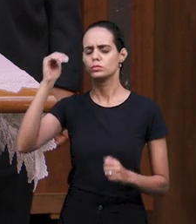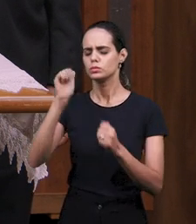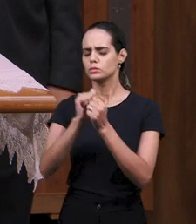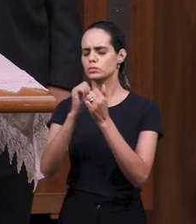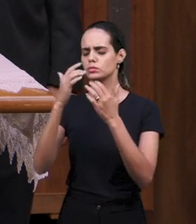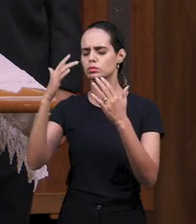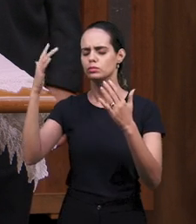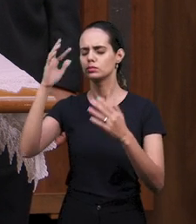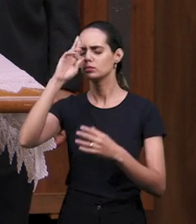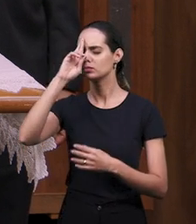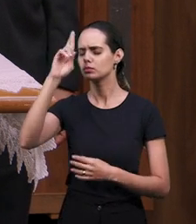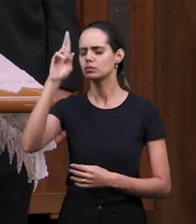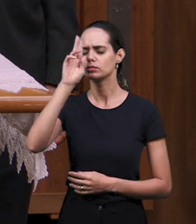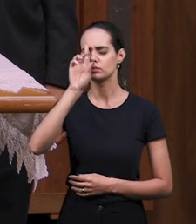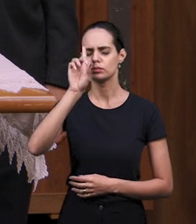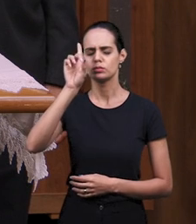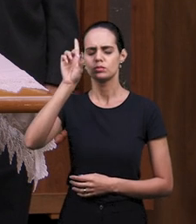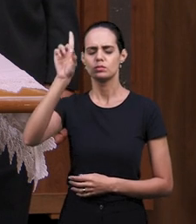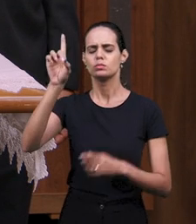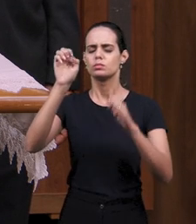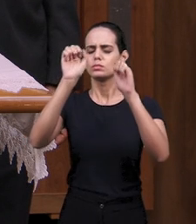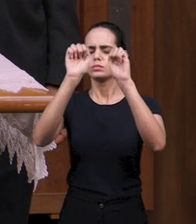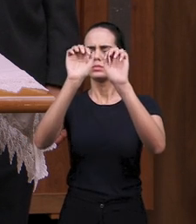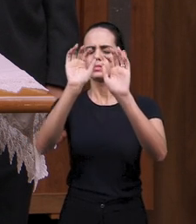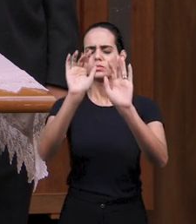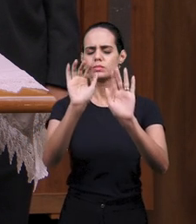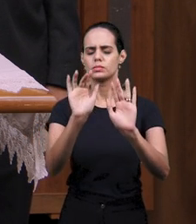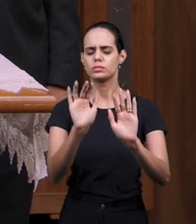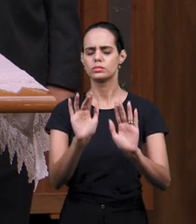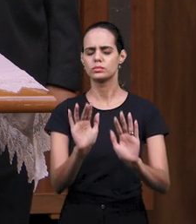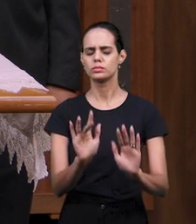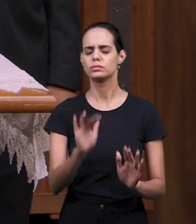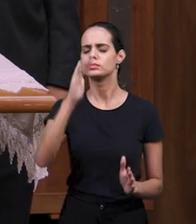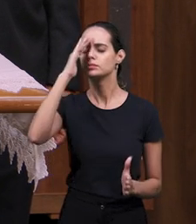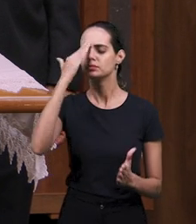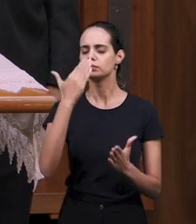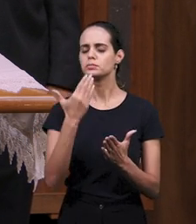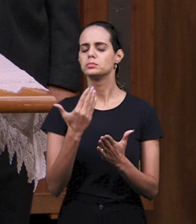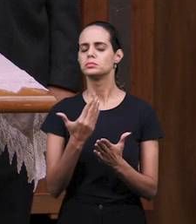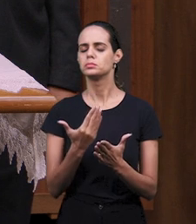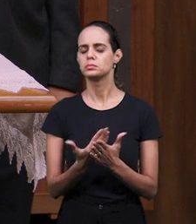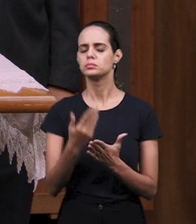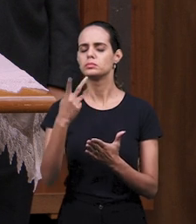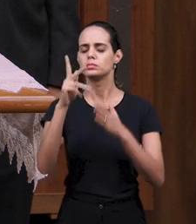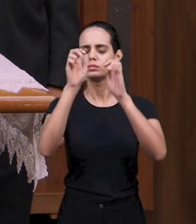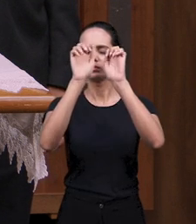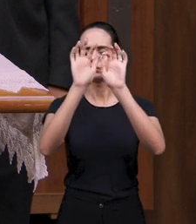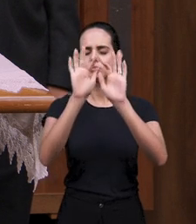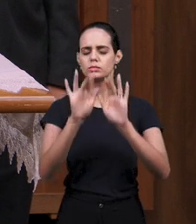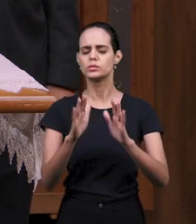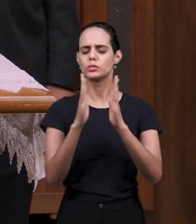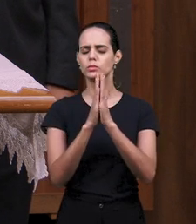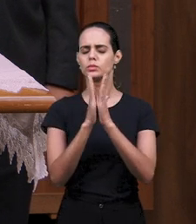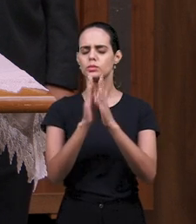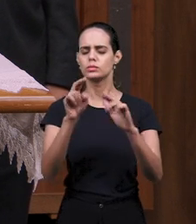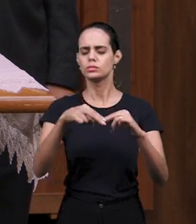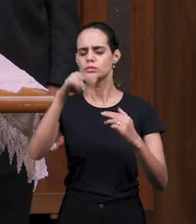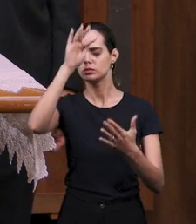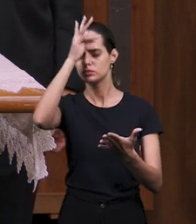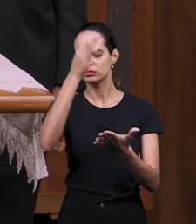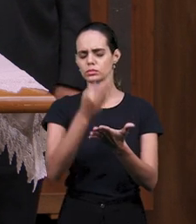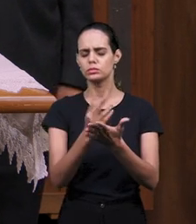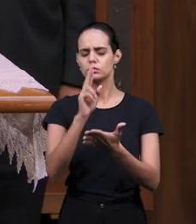благословляющий, и мы верим в Твое благословение. Помолимся верой во имя Господа Иисуса. Аминь.